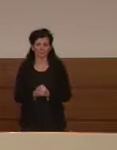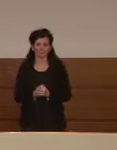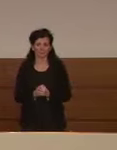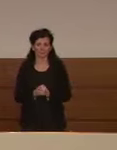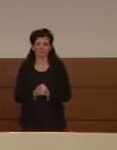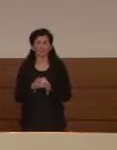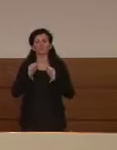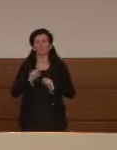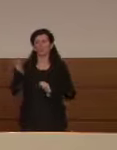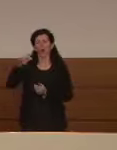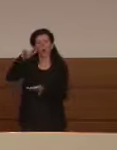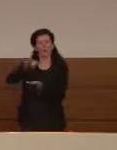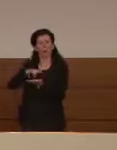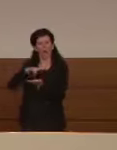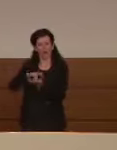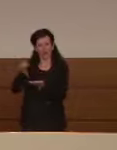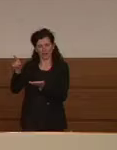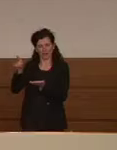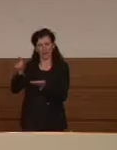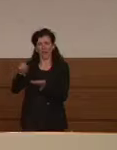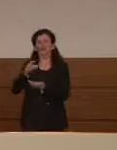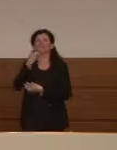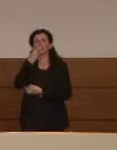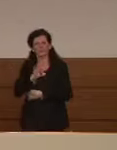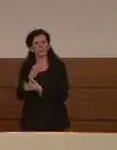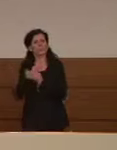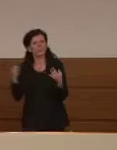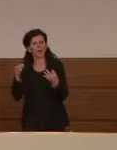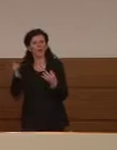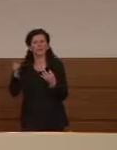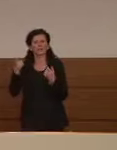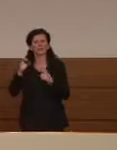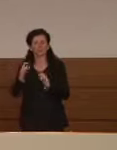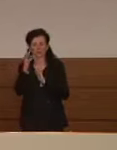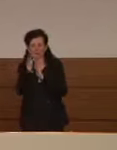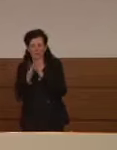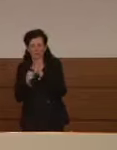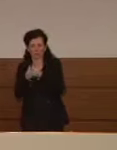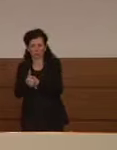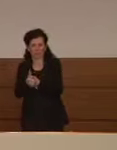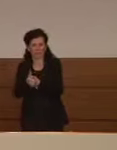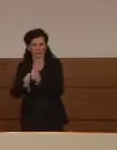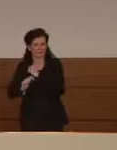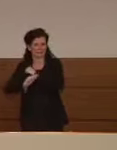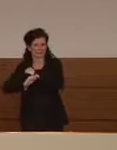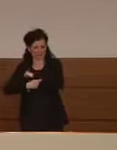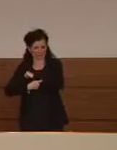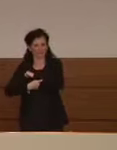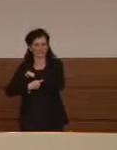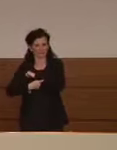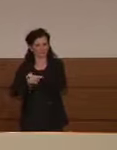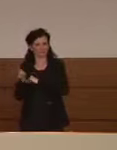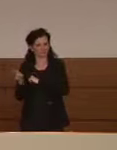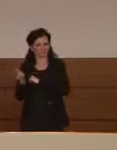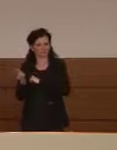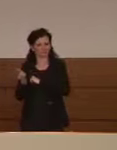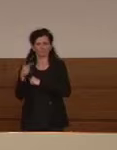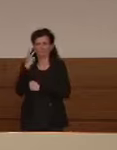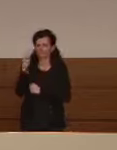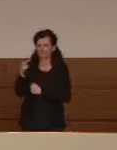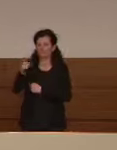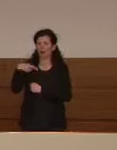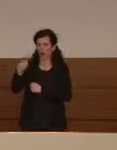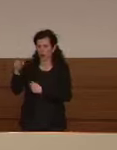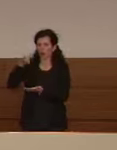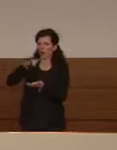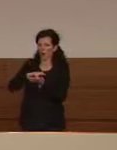Wuhan ci sono riusciti prendendo le misure incredibili e comunque hanno un fenomeno un po' di ritorno no perché comunque sia il virus continua a